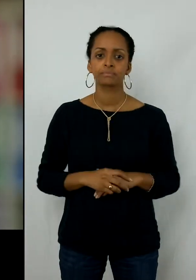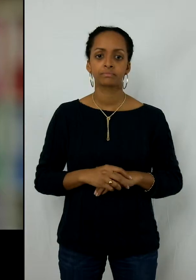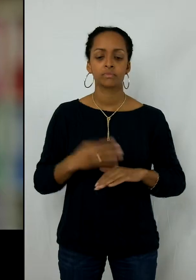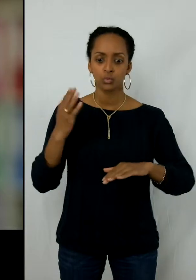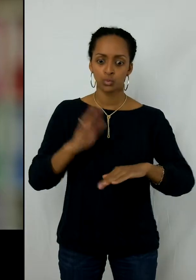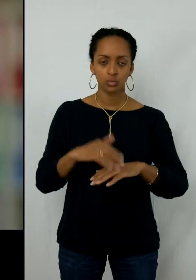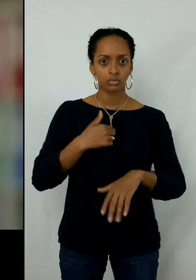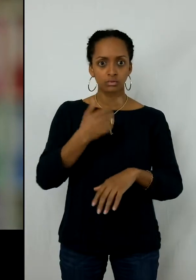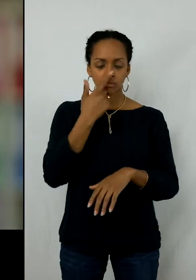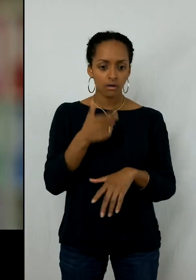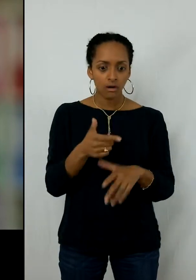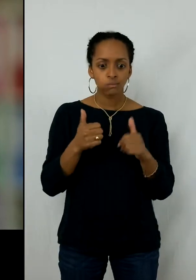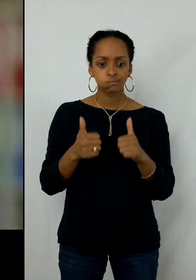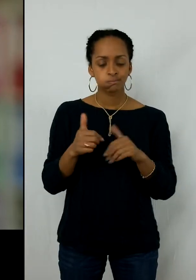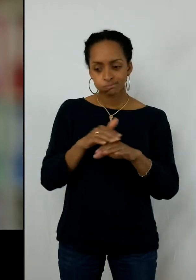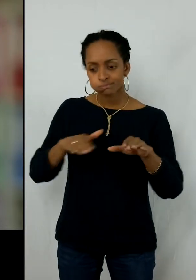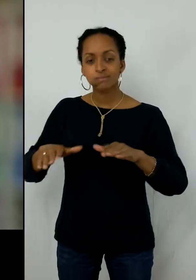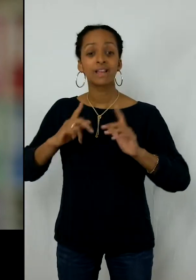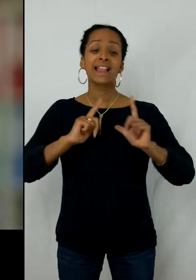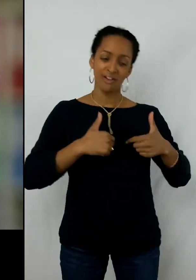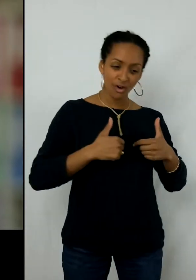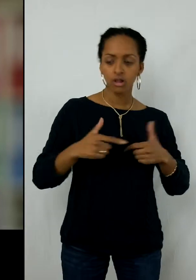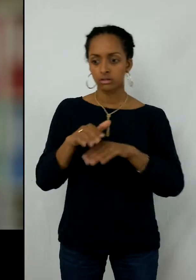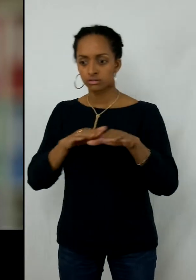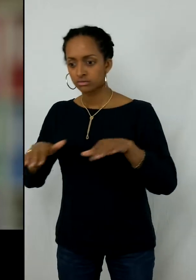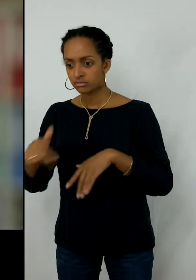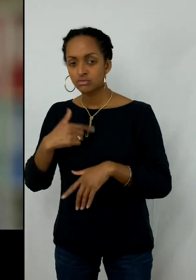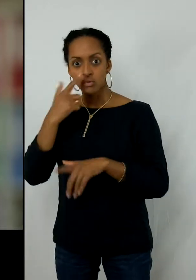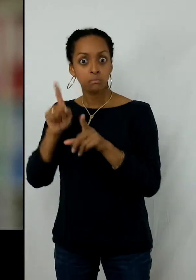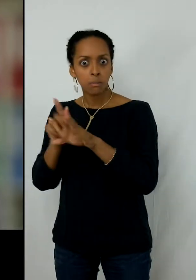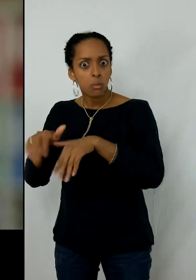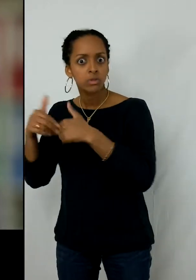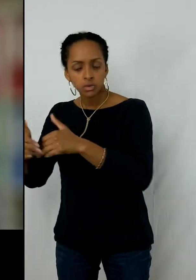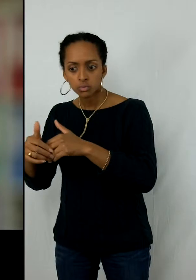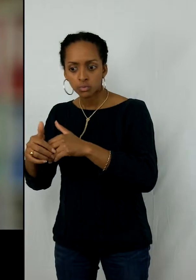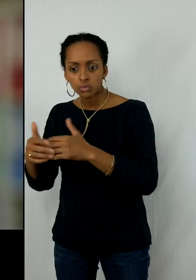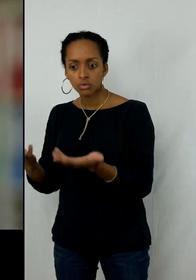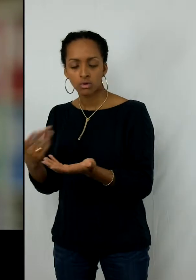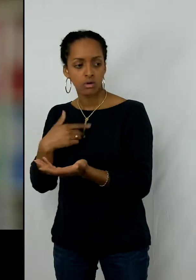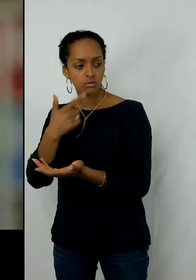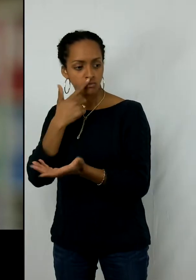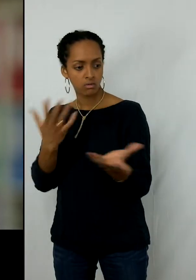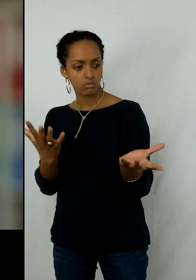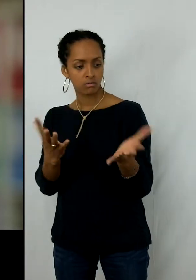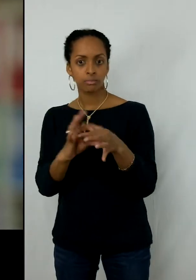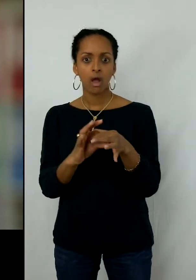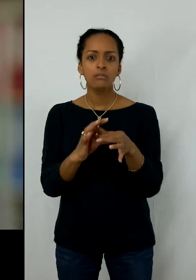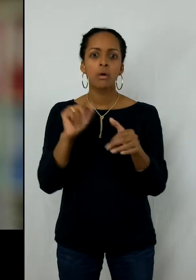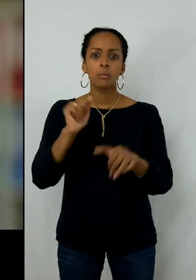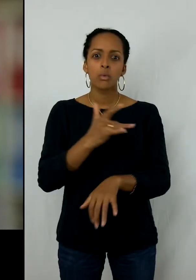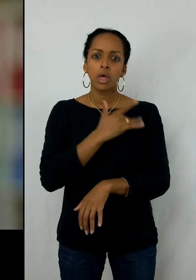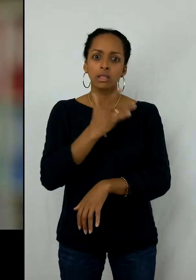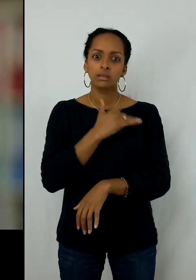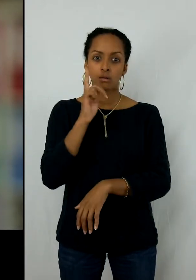à ce que j'aimais faire en dehors des cours. Je me suis dit que si j'arrive à aller les deux, ça pourrait être très bien.